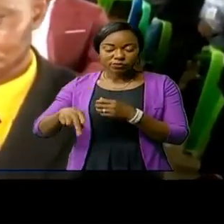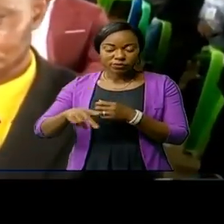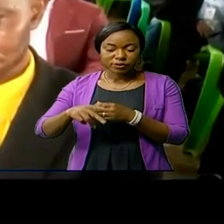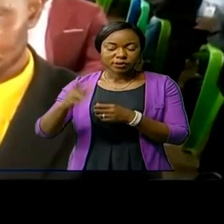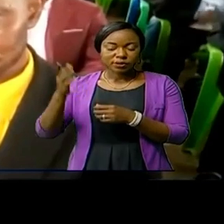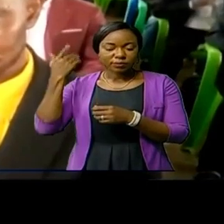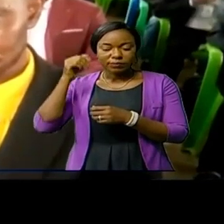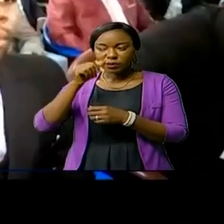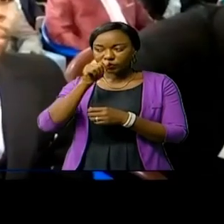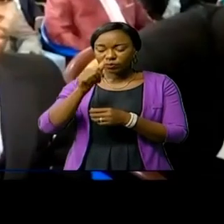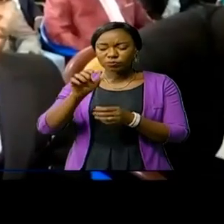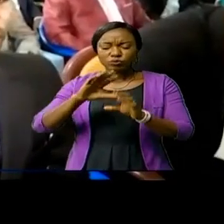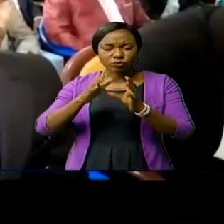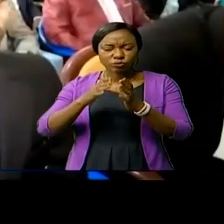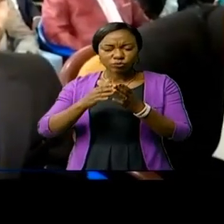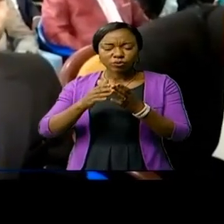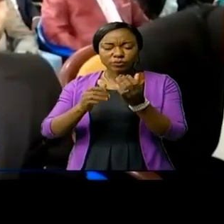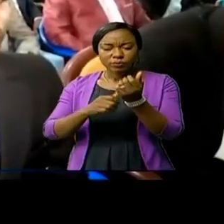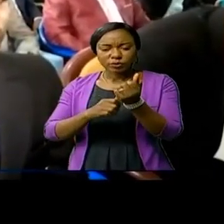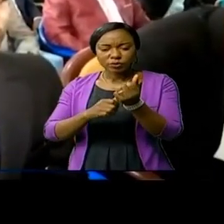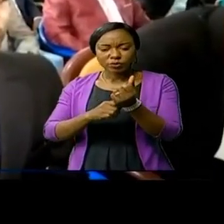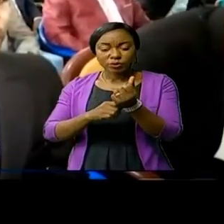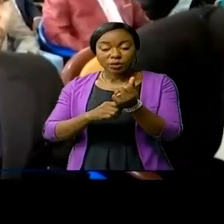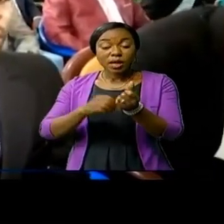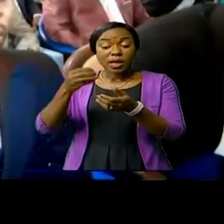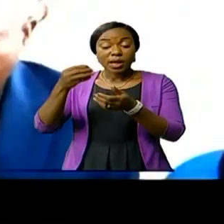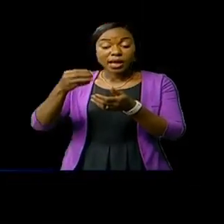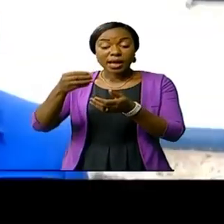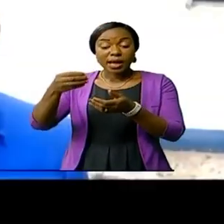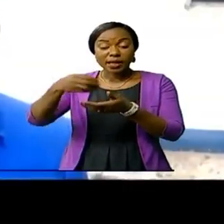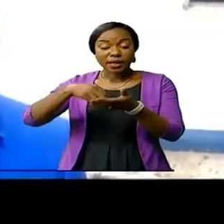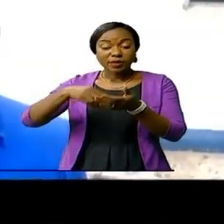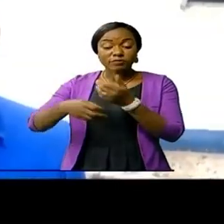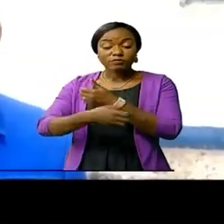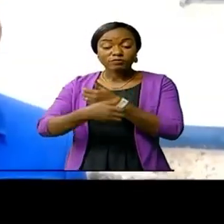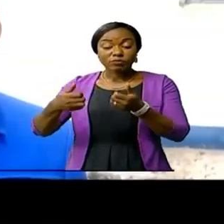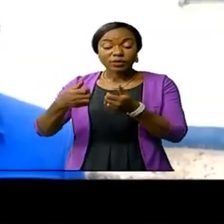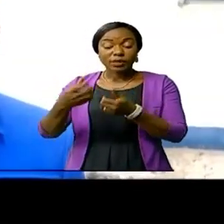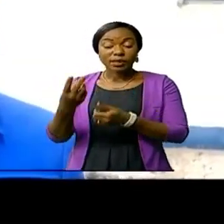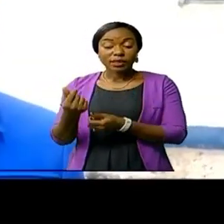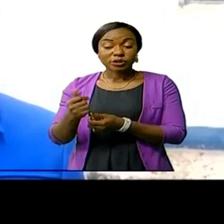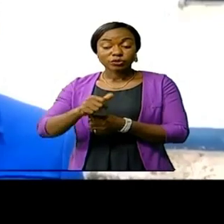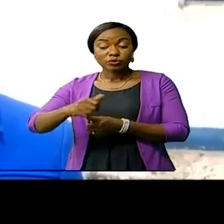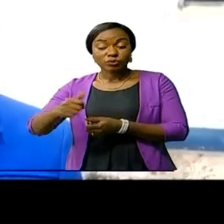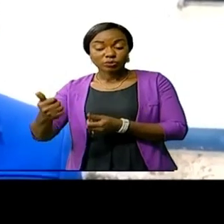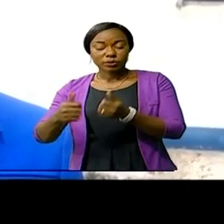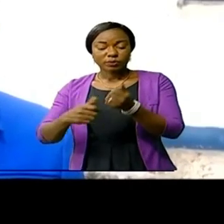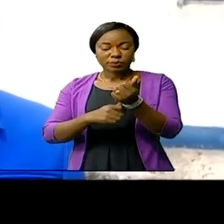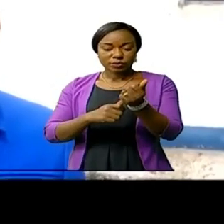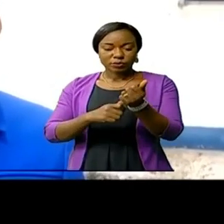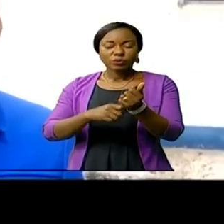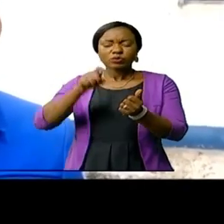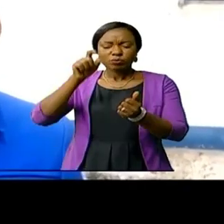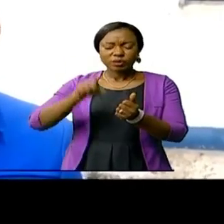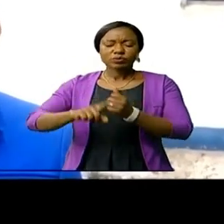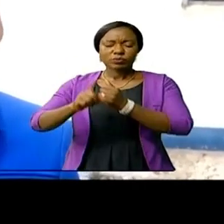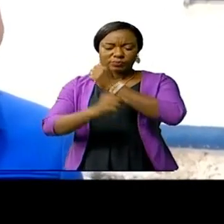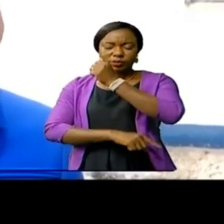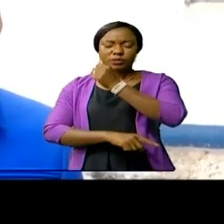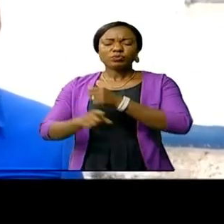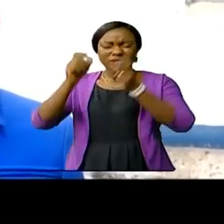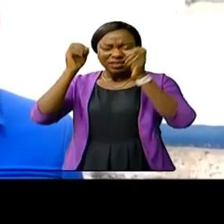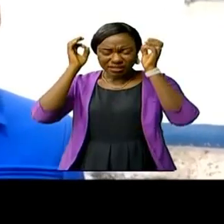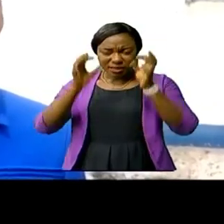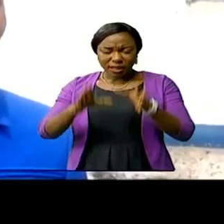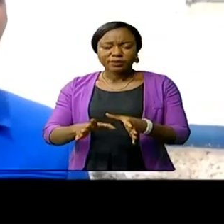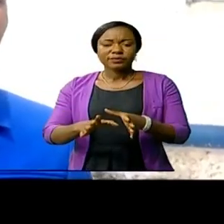dépasser outre les instructions sera puni sévèrement. Oui, au milieu de ces assises, à la fin, nous voulons à ce qu'on puisse produire